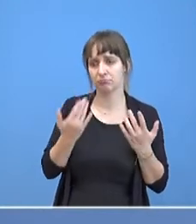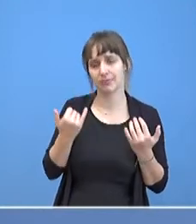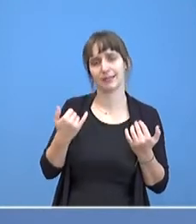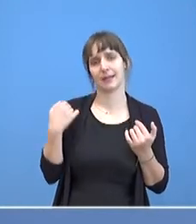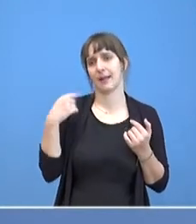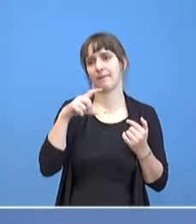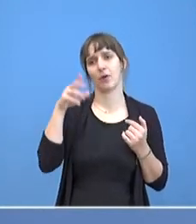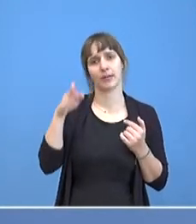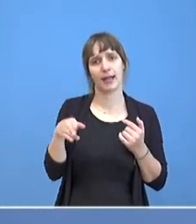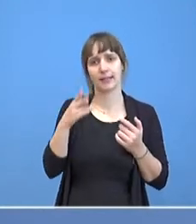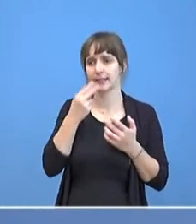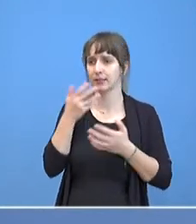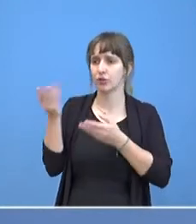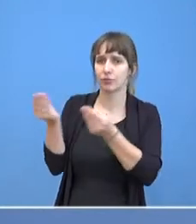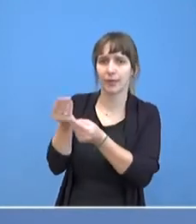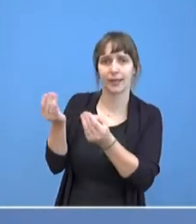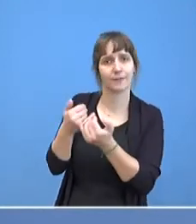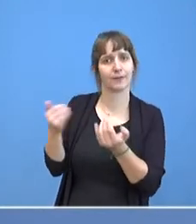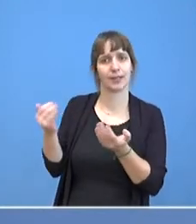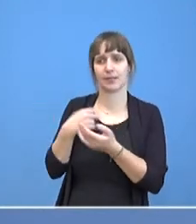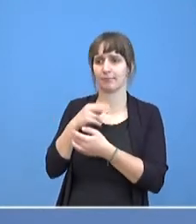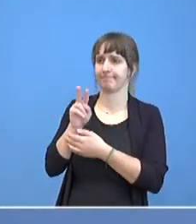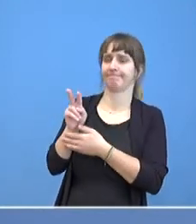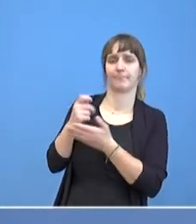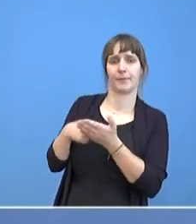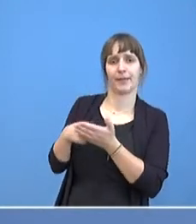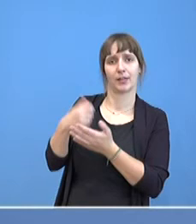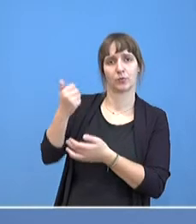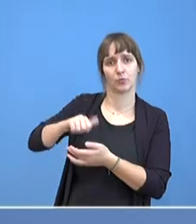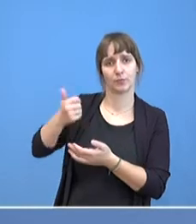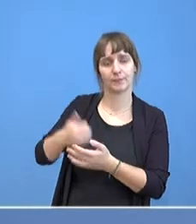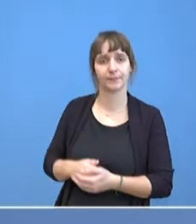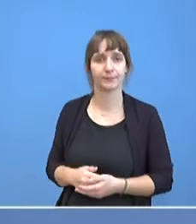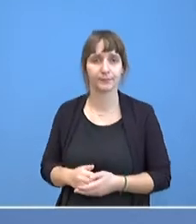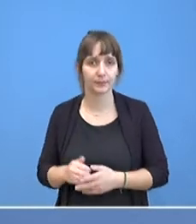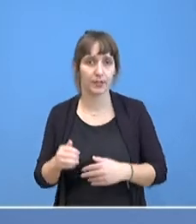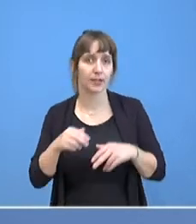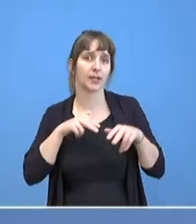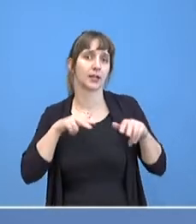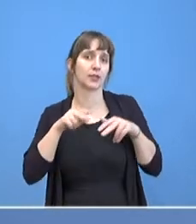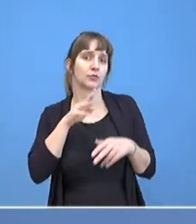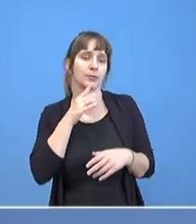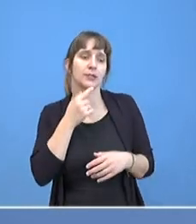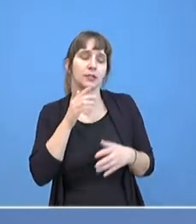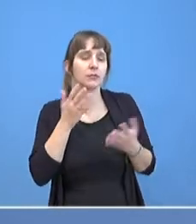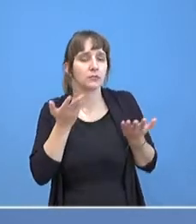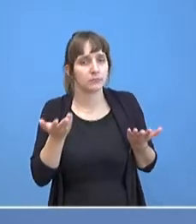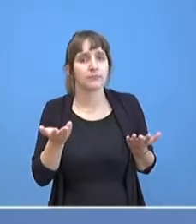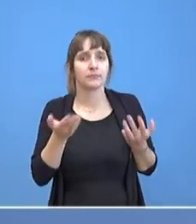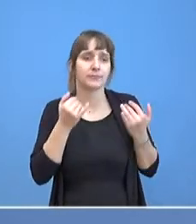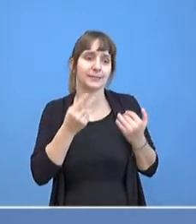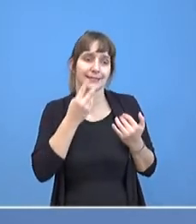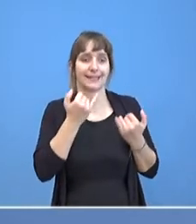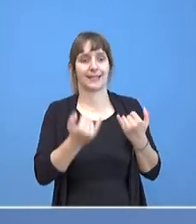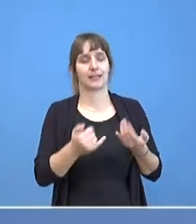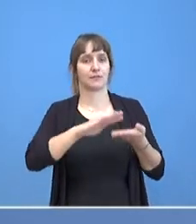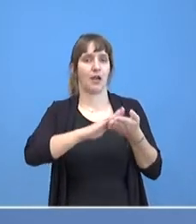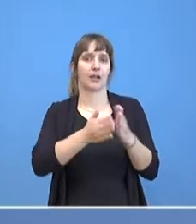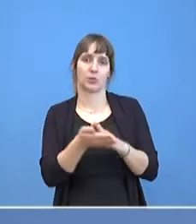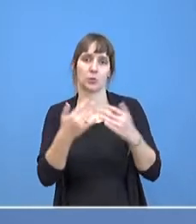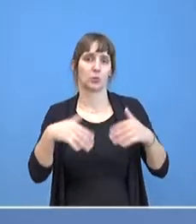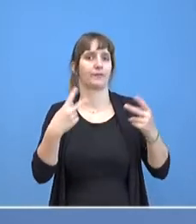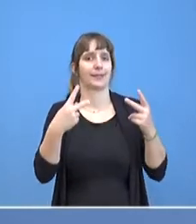Ja, es bleibt dabei, dass wir natürlich klar sehen, dass die Verhandlungen jetzt in eine entscheidende Phase kommen.